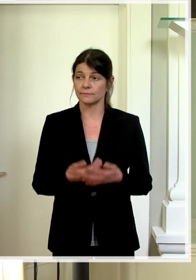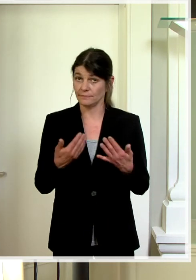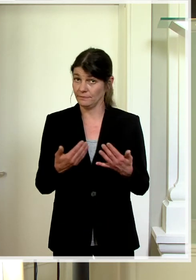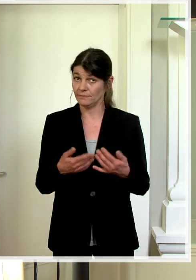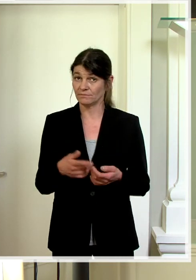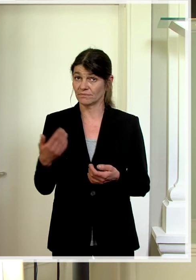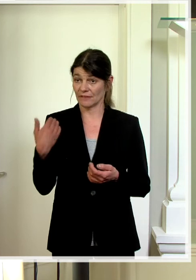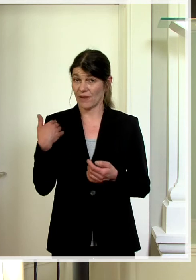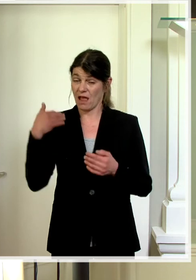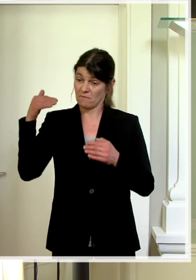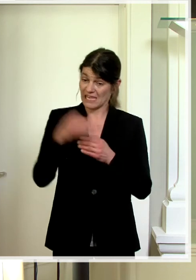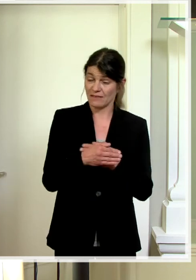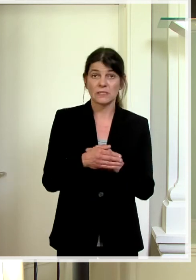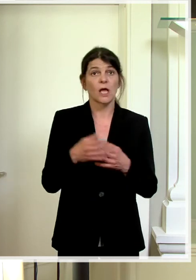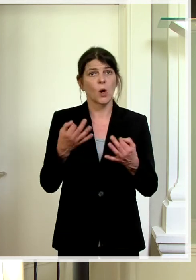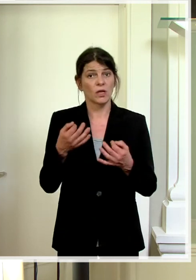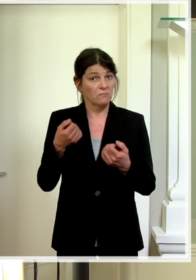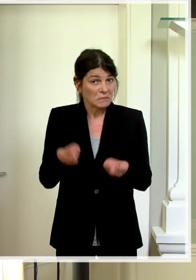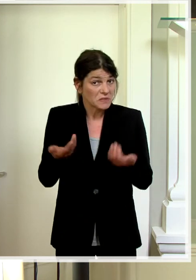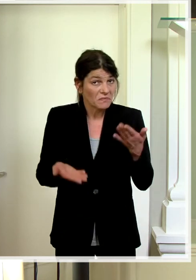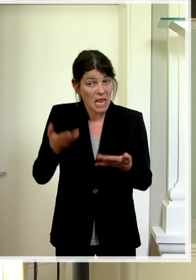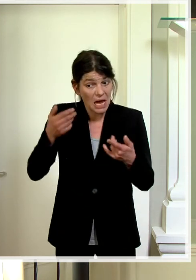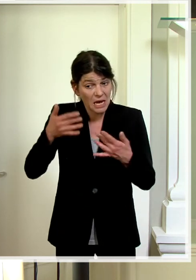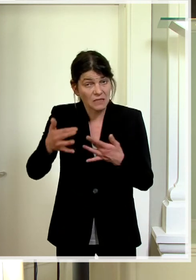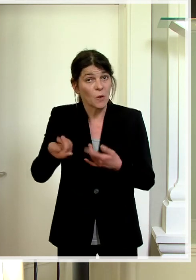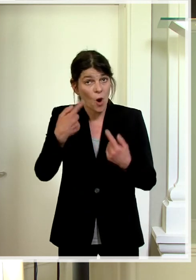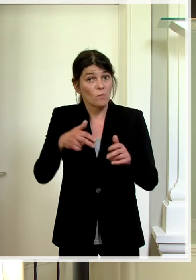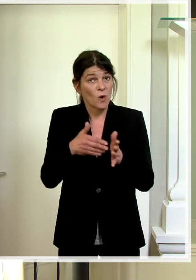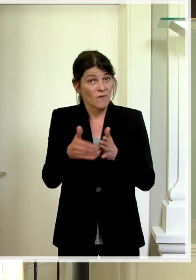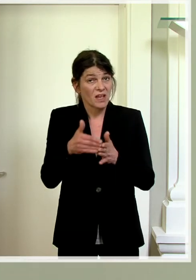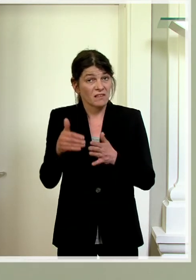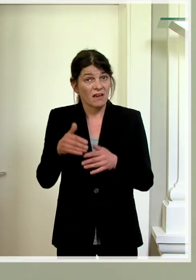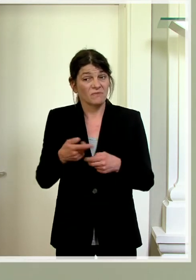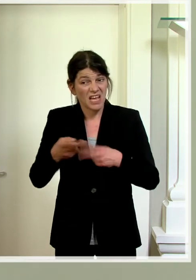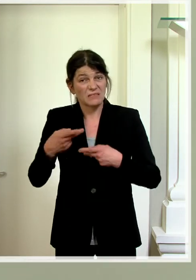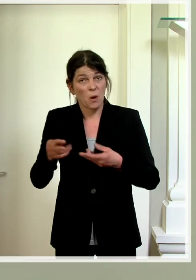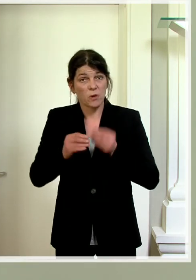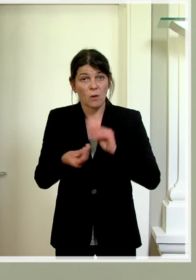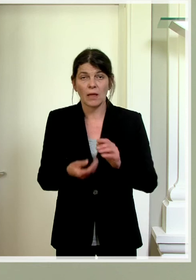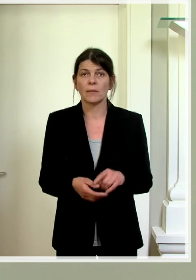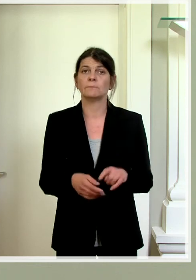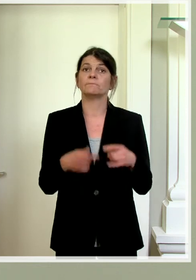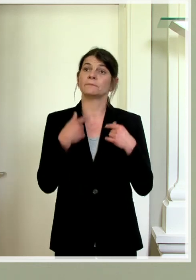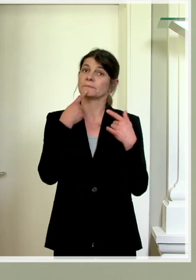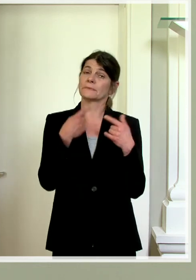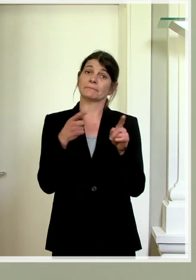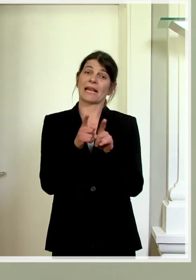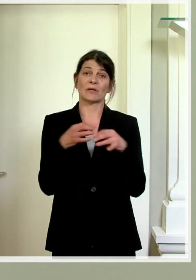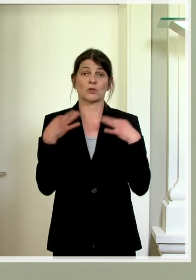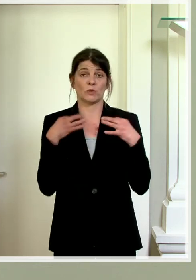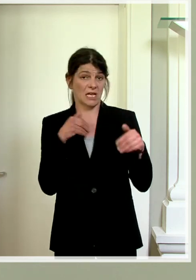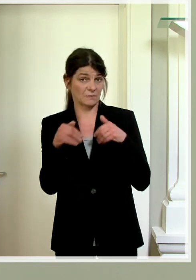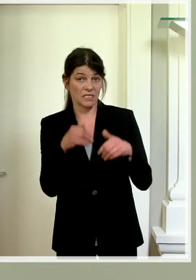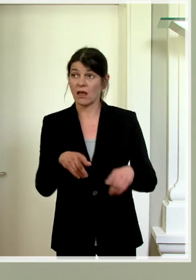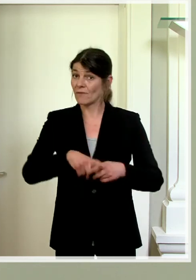Tiefpunkt erreicht oder muss man damit rechnen, dass das noch so weitergeht? Ja, ich halte es da mit dem Gesundheitsminister, wenn ich